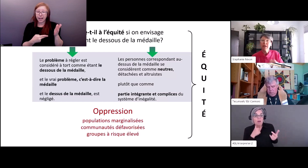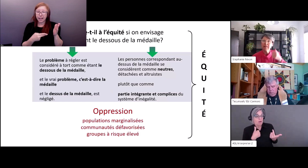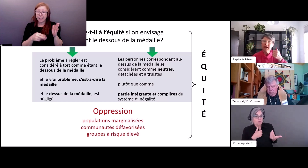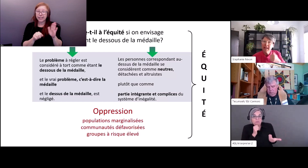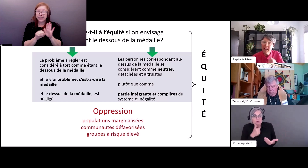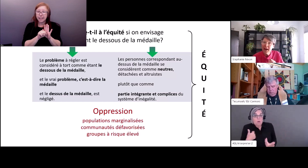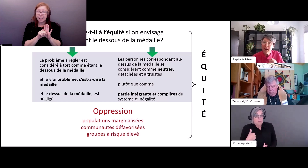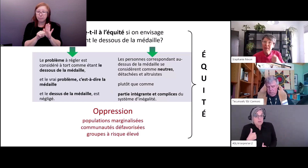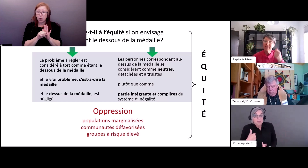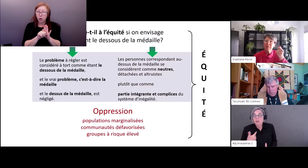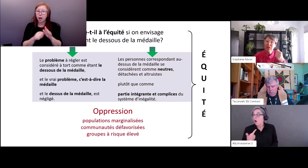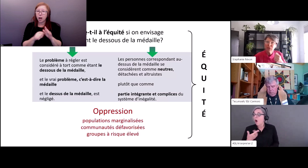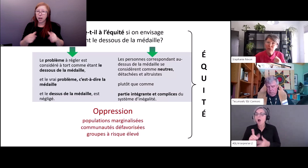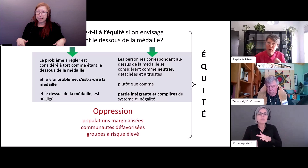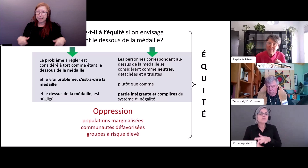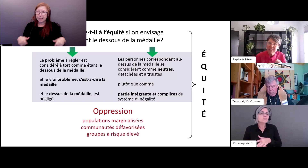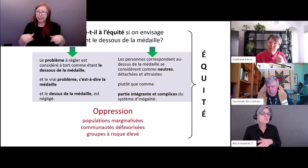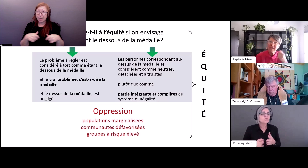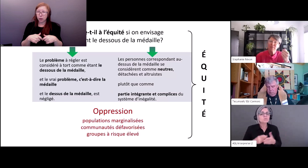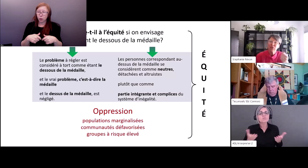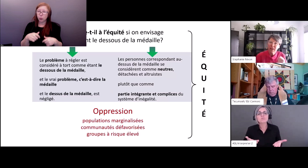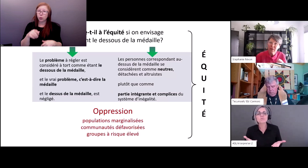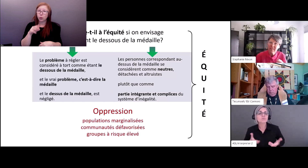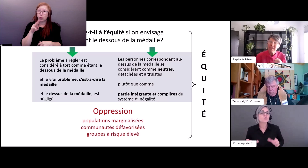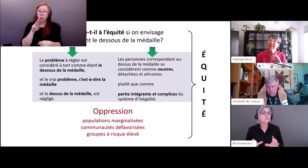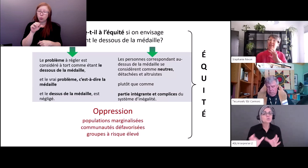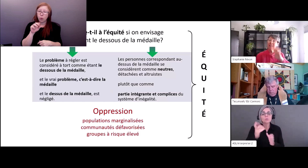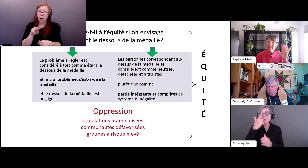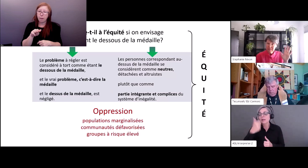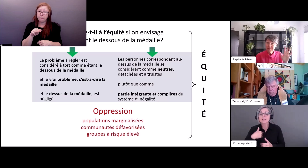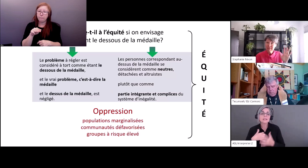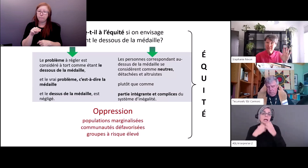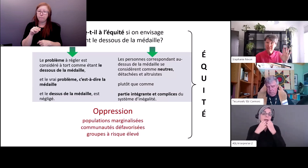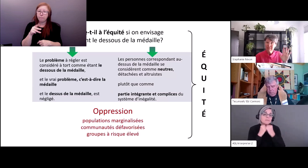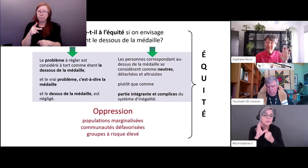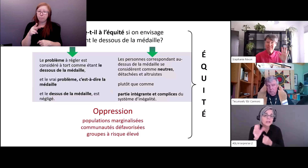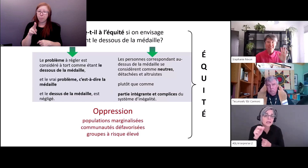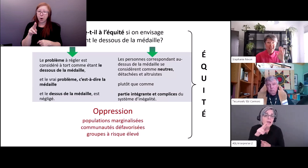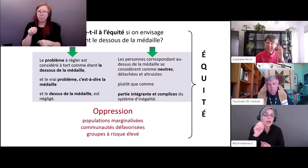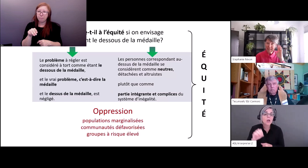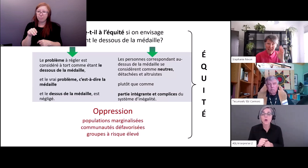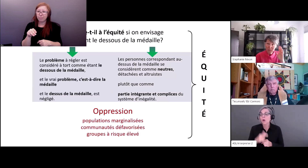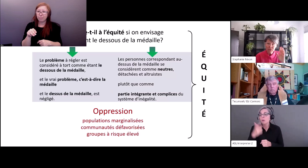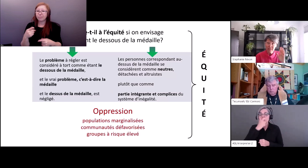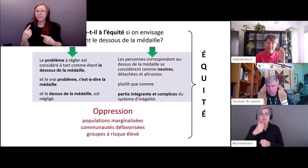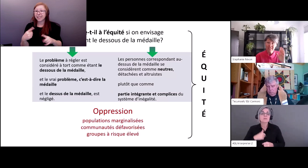cela n rien à voir avec moi je suis là parce que je suis altruiste parce que je suis généreuse